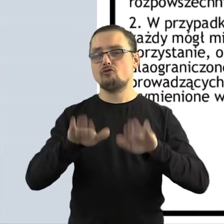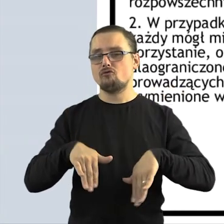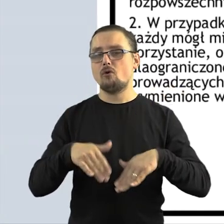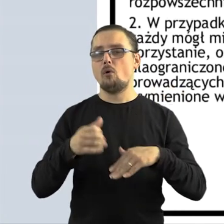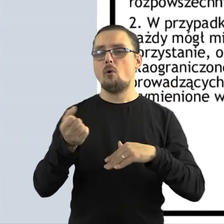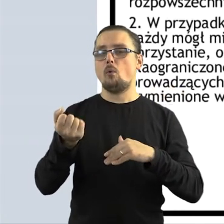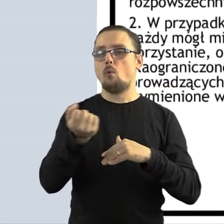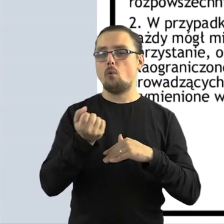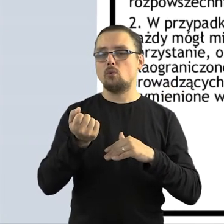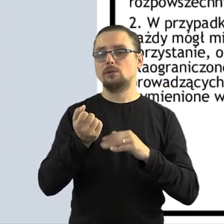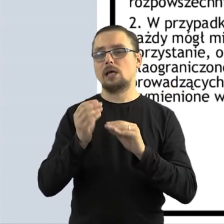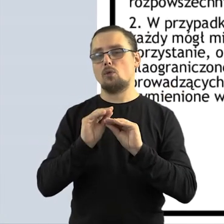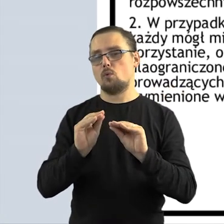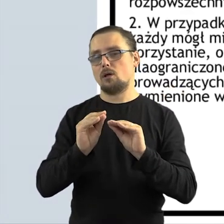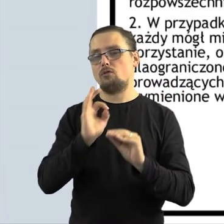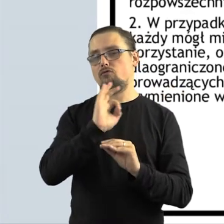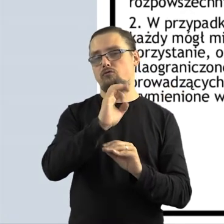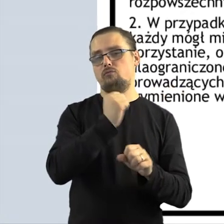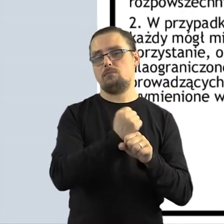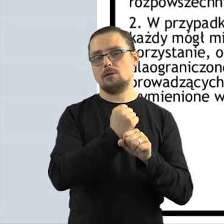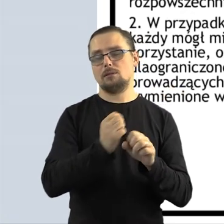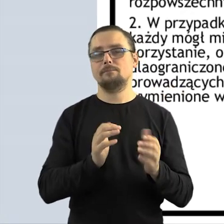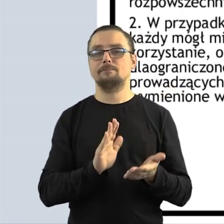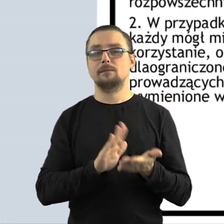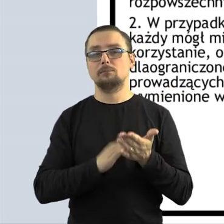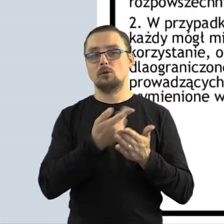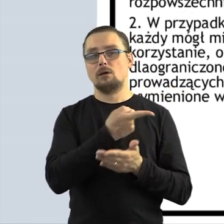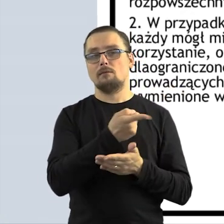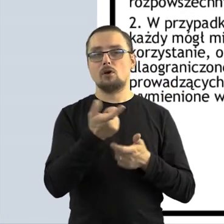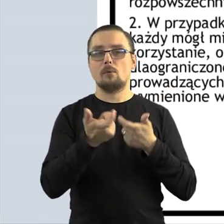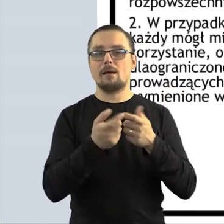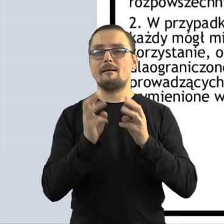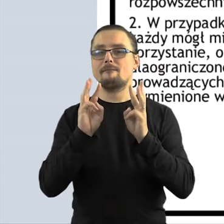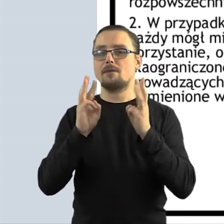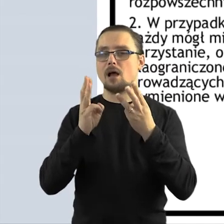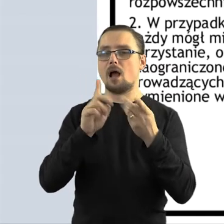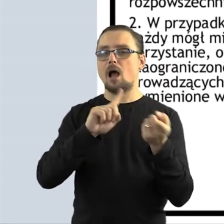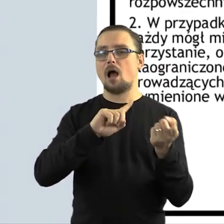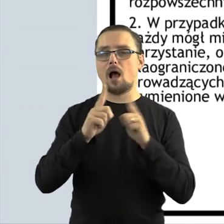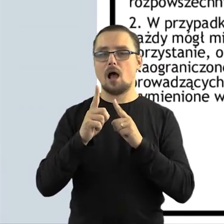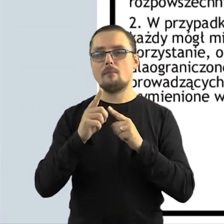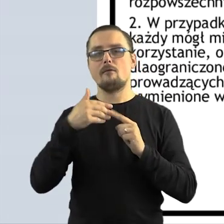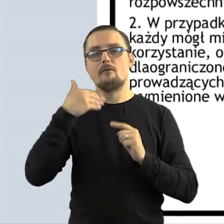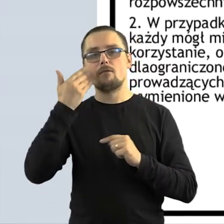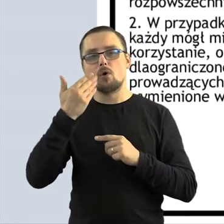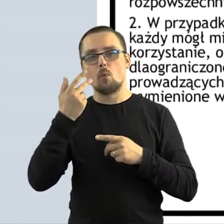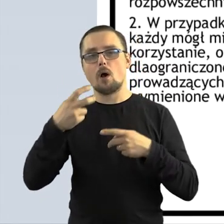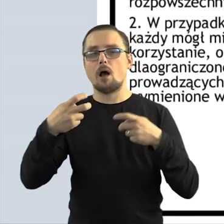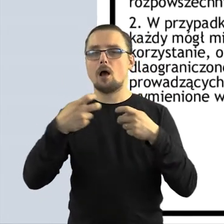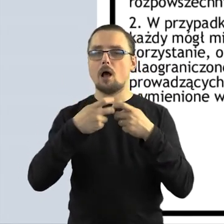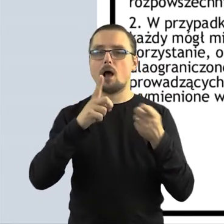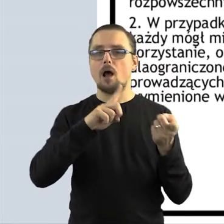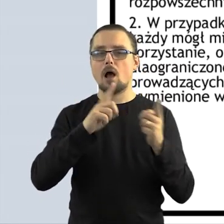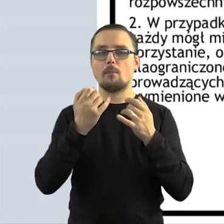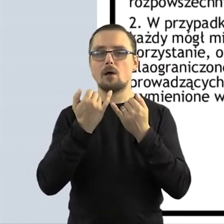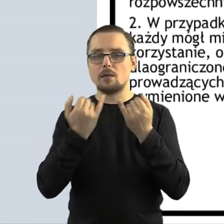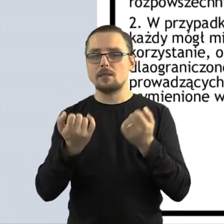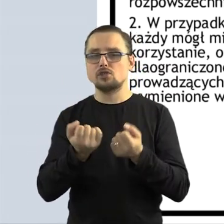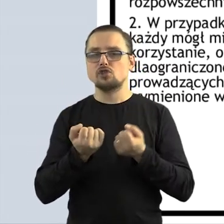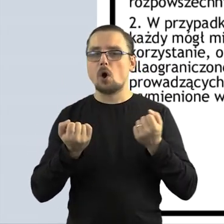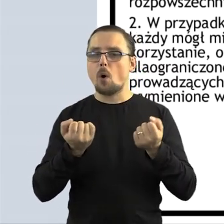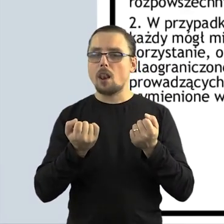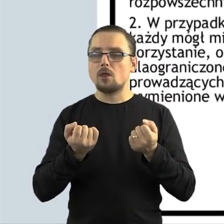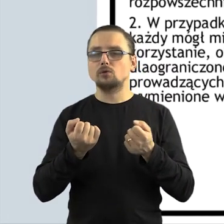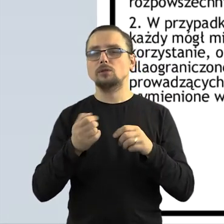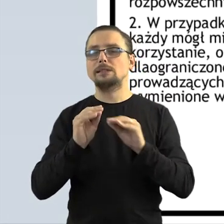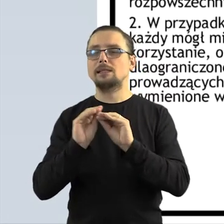Państwa działalności. Czyli jeśli prowadzą Państwo warsztaty, jeśli prowadzą Państwo webinaria, jeśli prowadzą Państwo innego typu